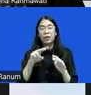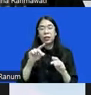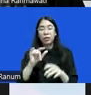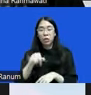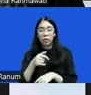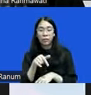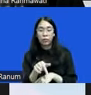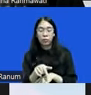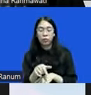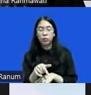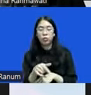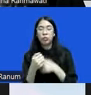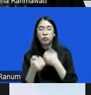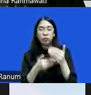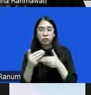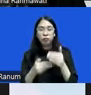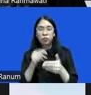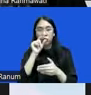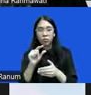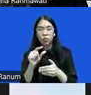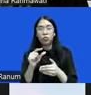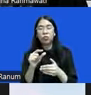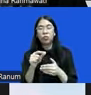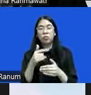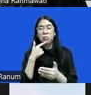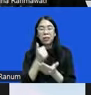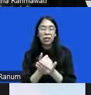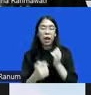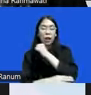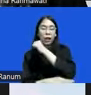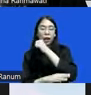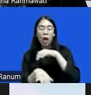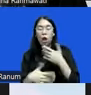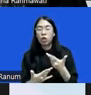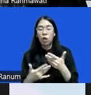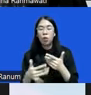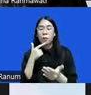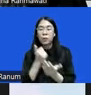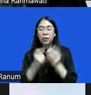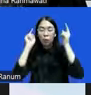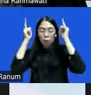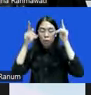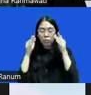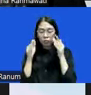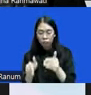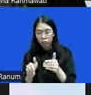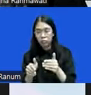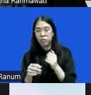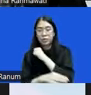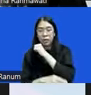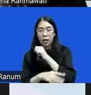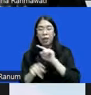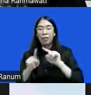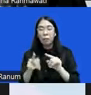dilakukan untuk kepentingan negara atau kepentingan politis tertentu di negara gitu ya tapi gak